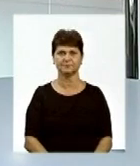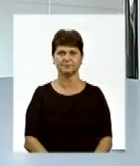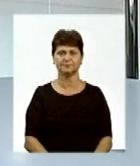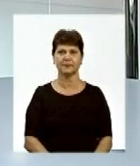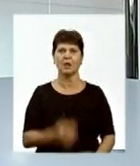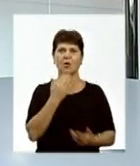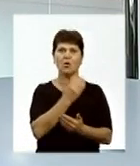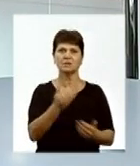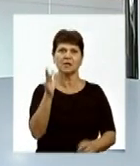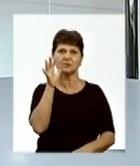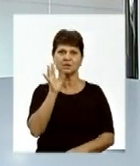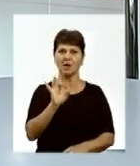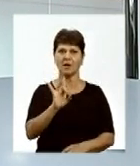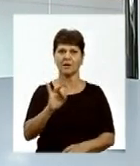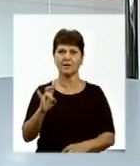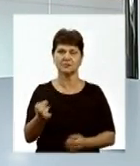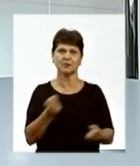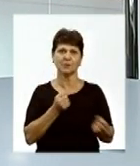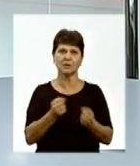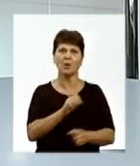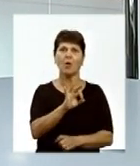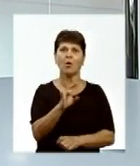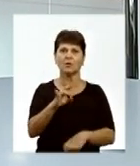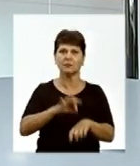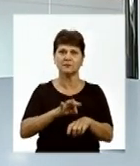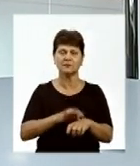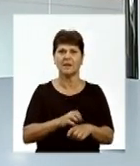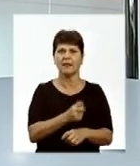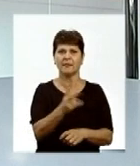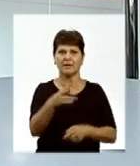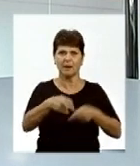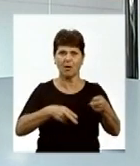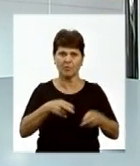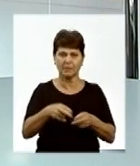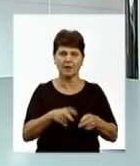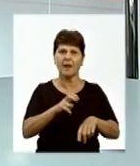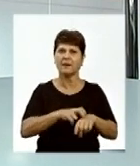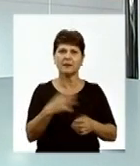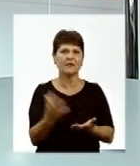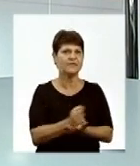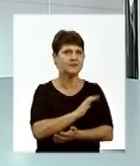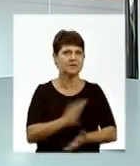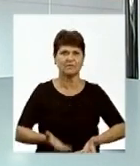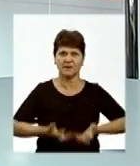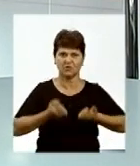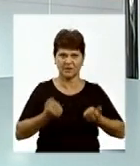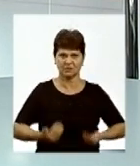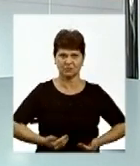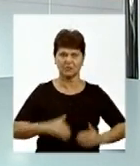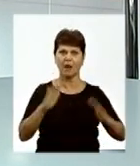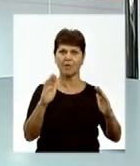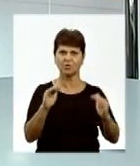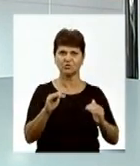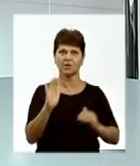Останнім часом Раїса боролась з онкологічною хворобою, перенесла декілька операцій. Лікарям не вдалося врятувати її життя. Прощання